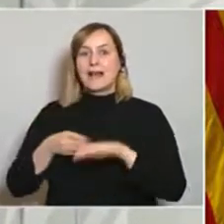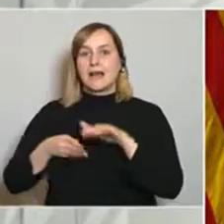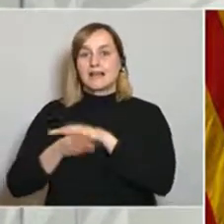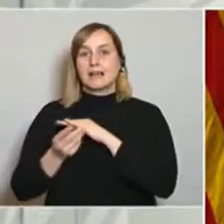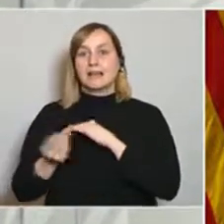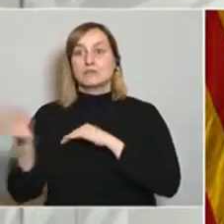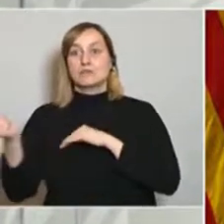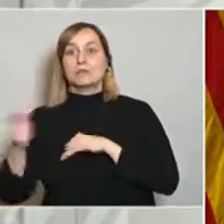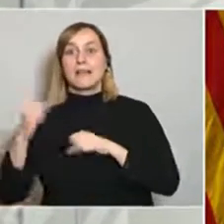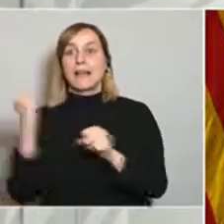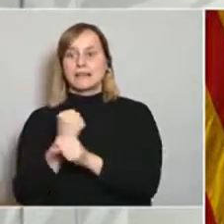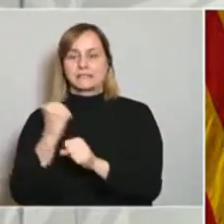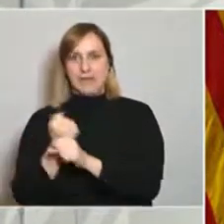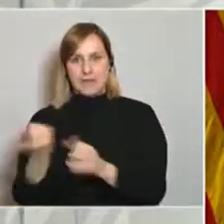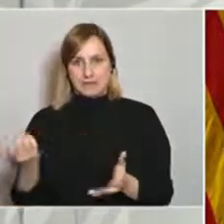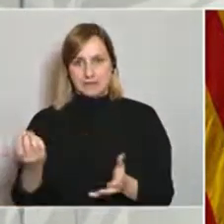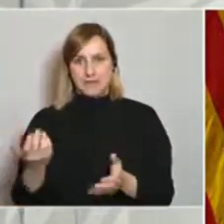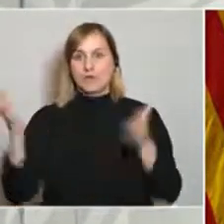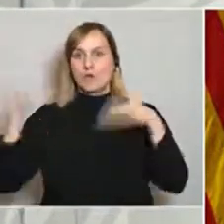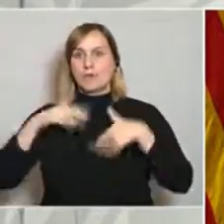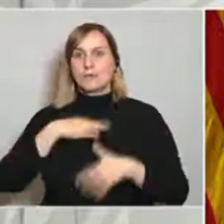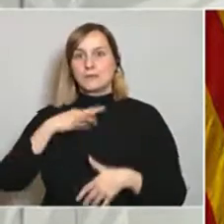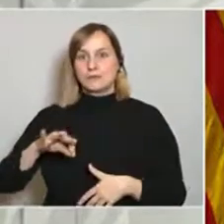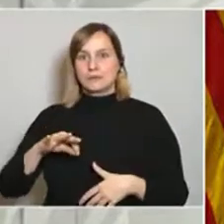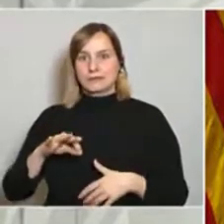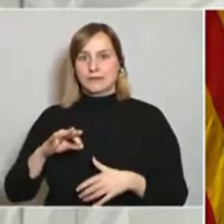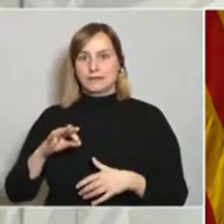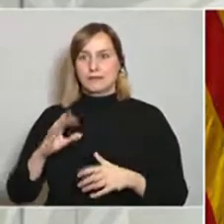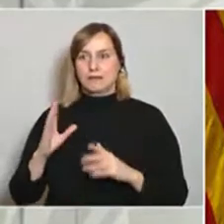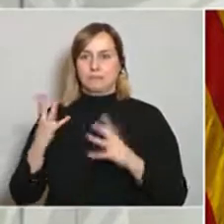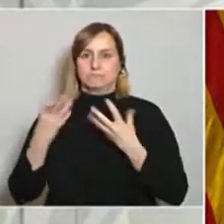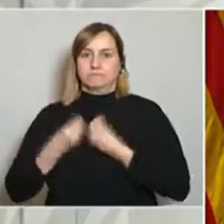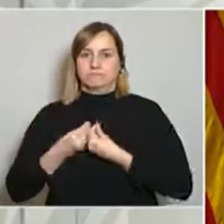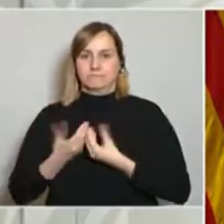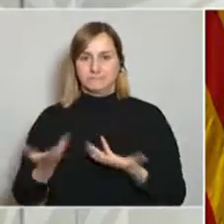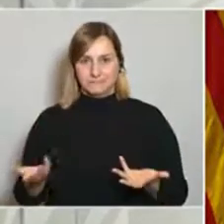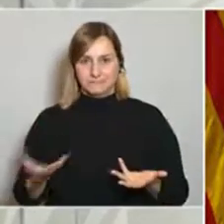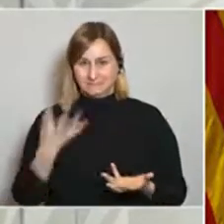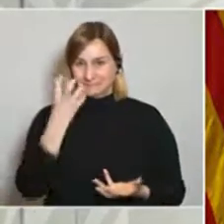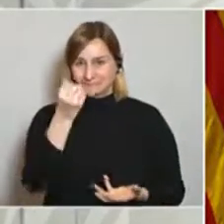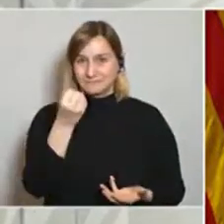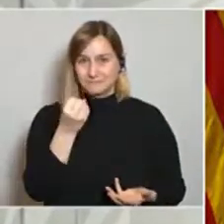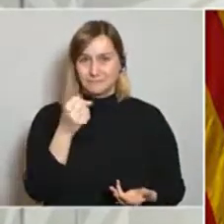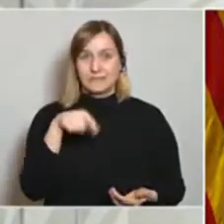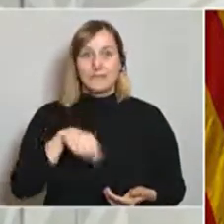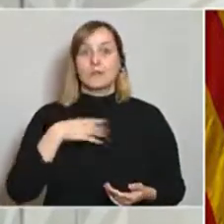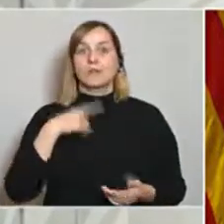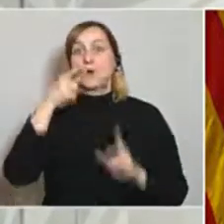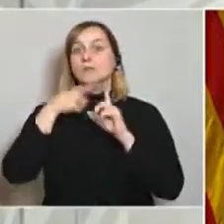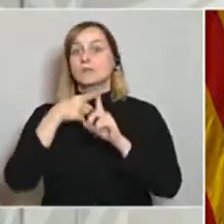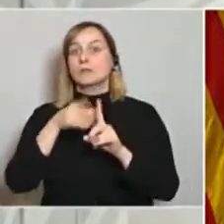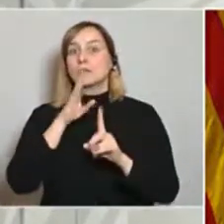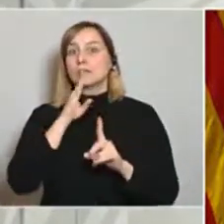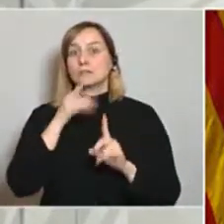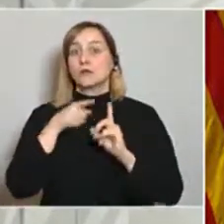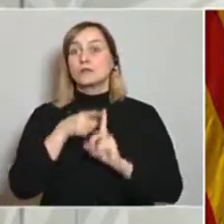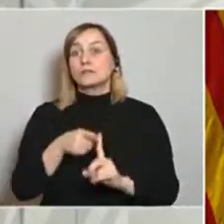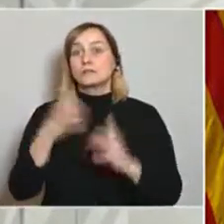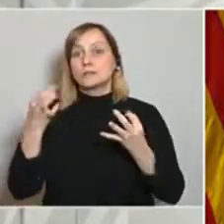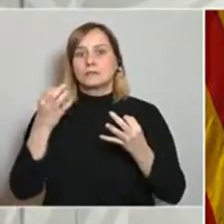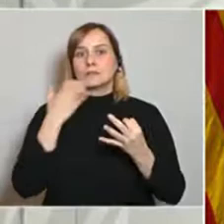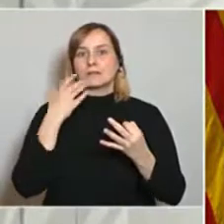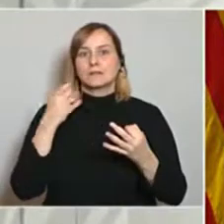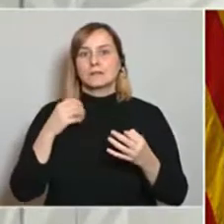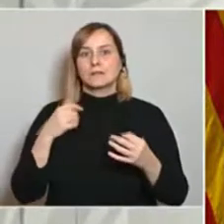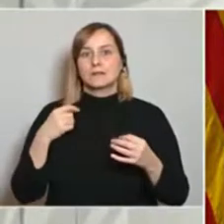feines que no hi hagi possibilitat d'aglomeració. L'objectiu és quanta menys gent a l'hora millor